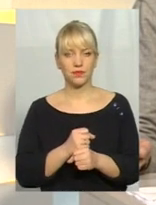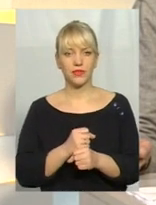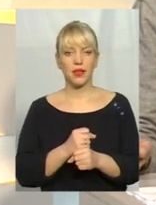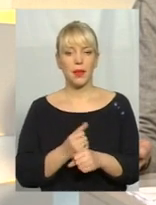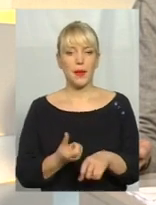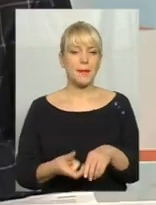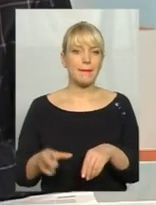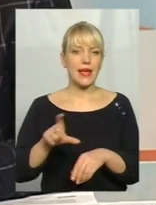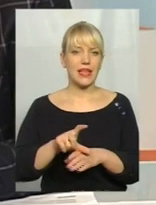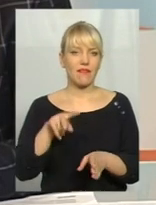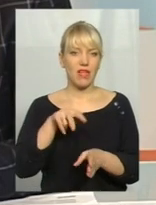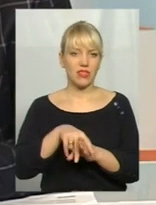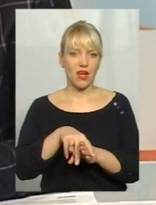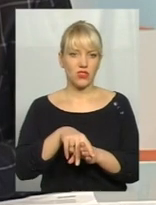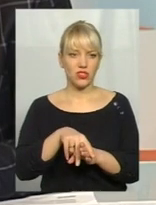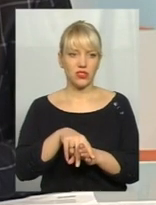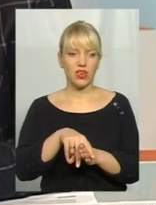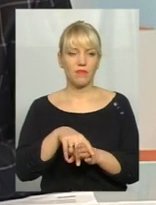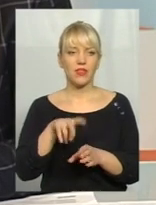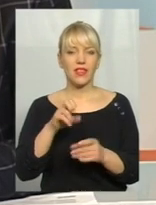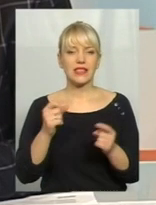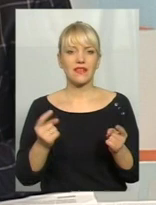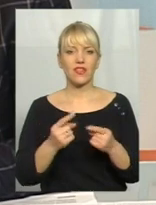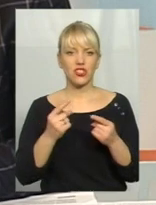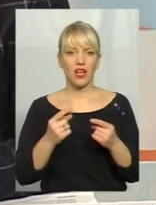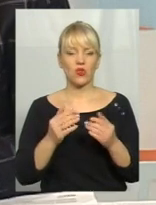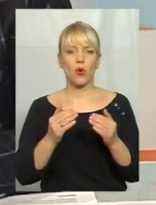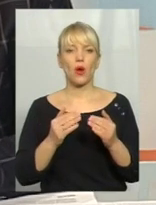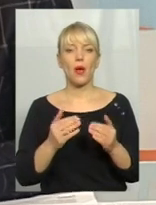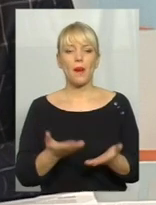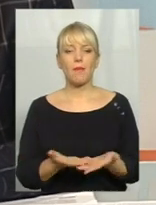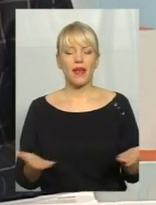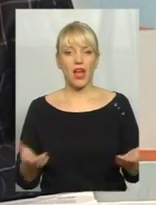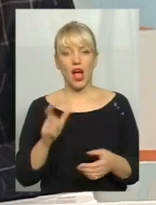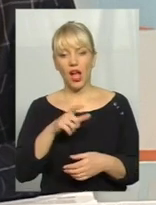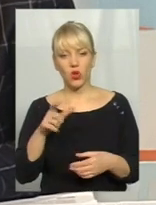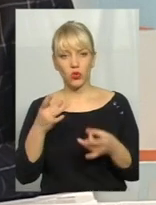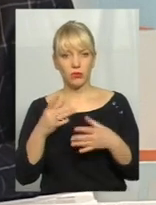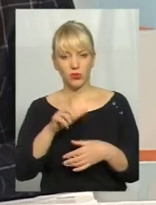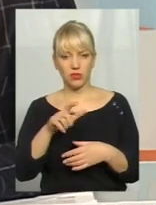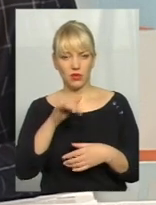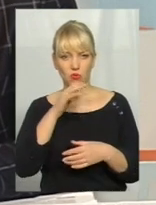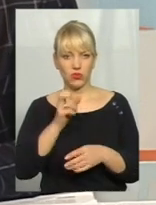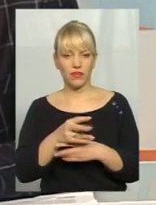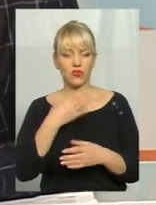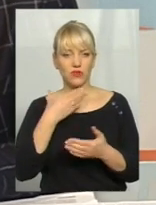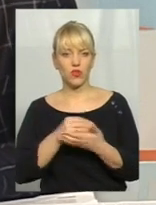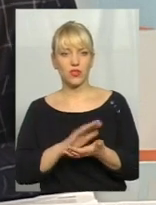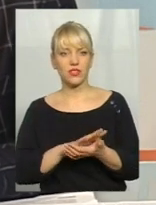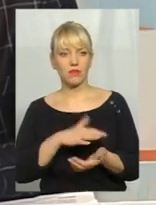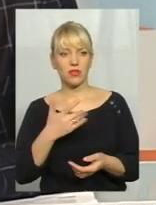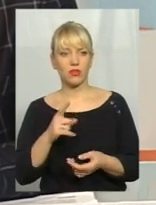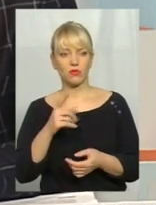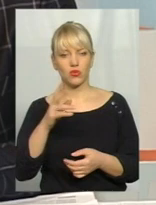перевантаження для звичайного майданчика. І люди з будинків вже не можуть викинути своє сміття. Тому що приїхав